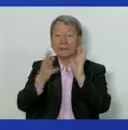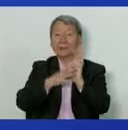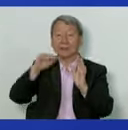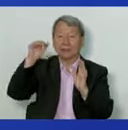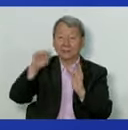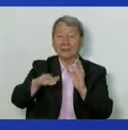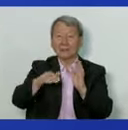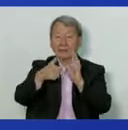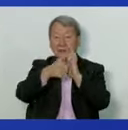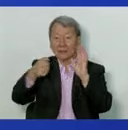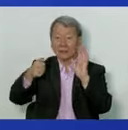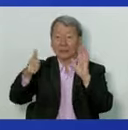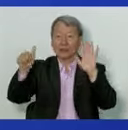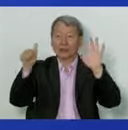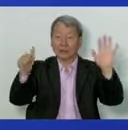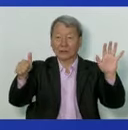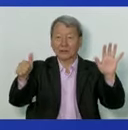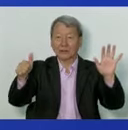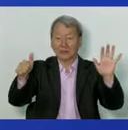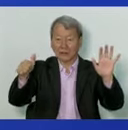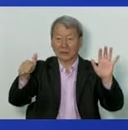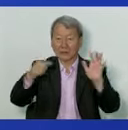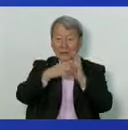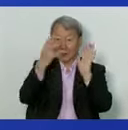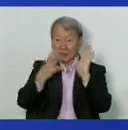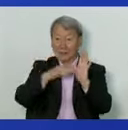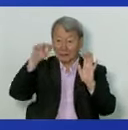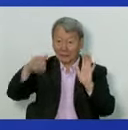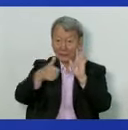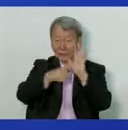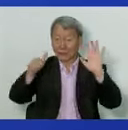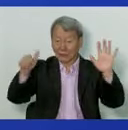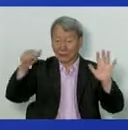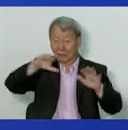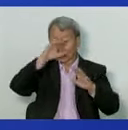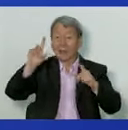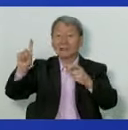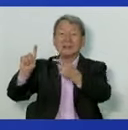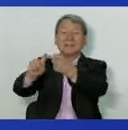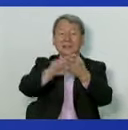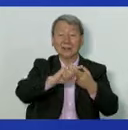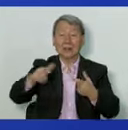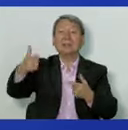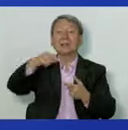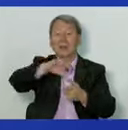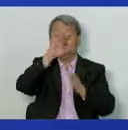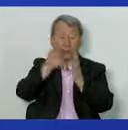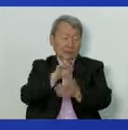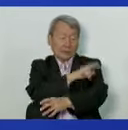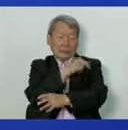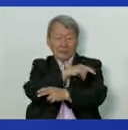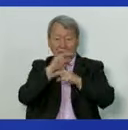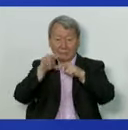606 контактировавших лиц. Они находятся под